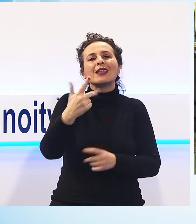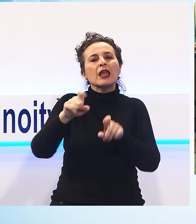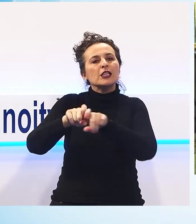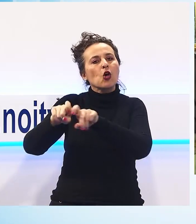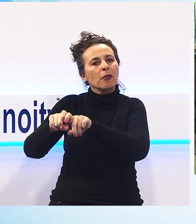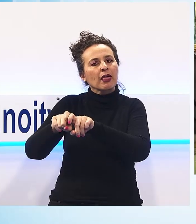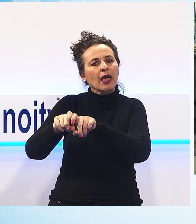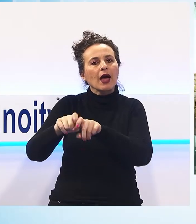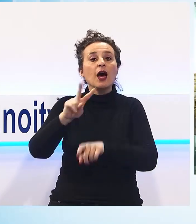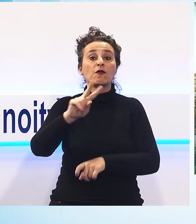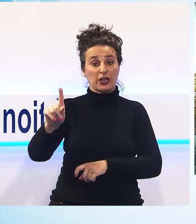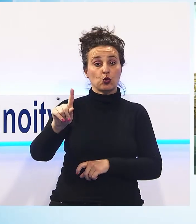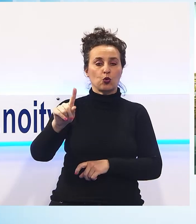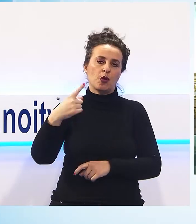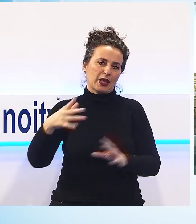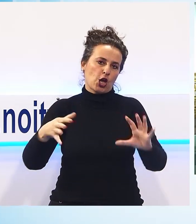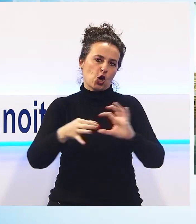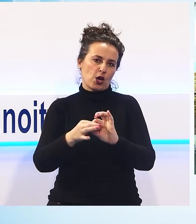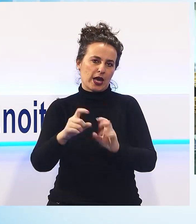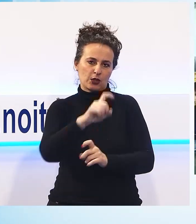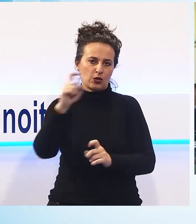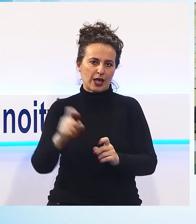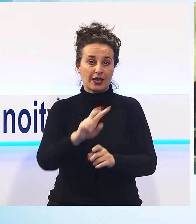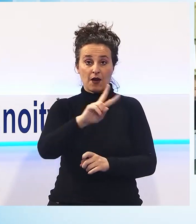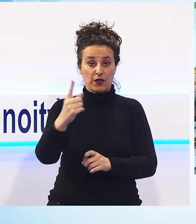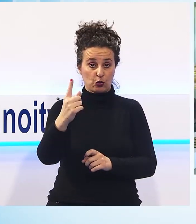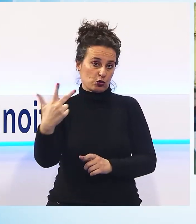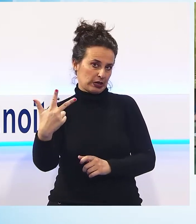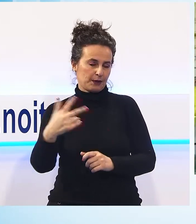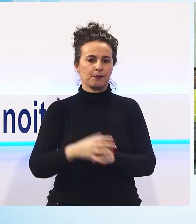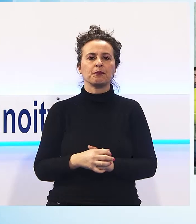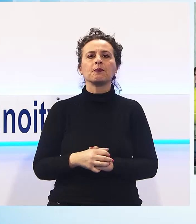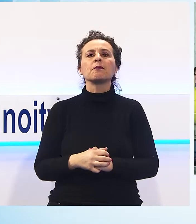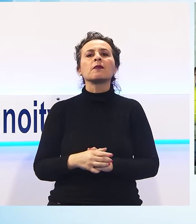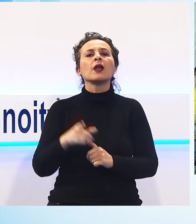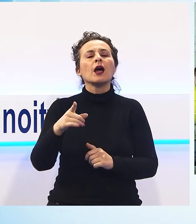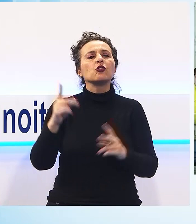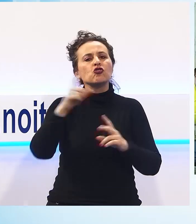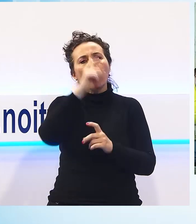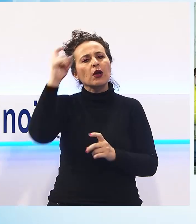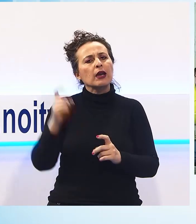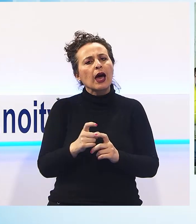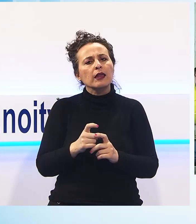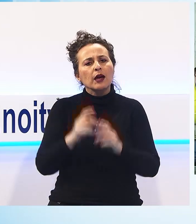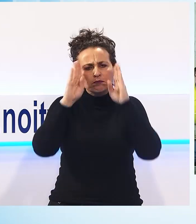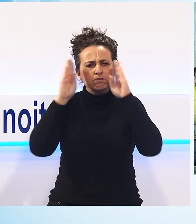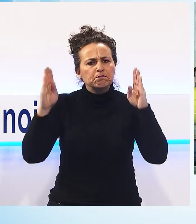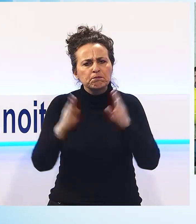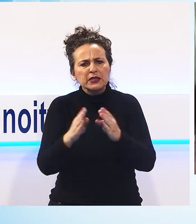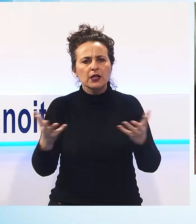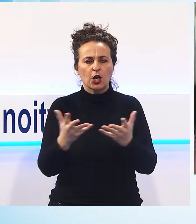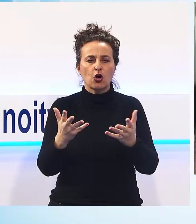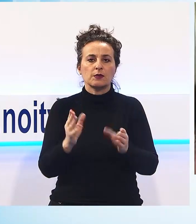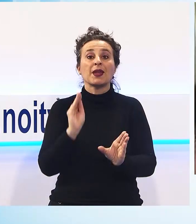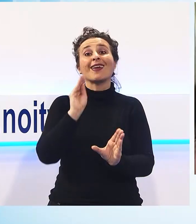21. Quest'anno la giornata dal titolo Leave No One Behind ha come tema e filo conduttore l'inclusione delle persone con sindrome